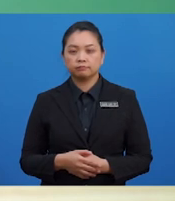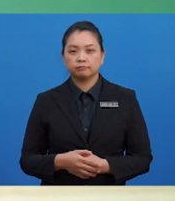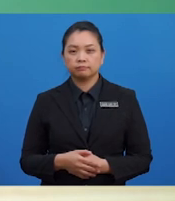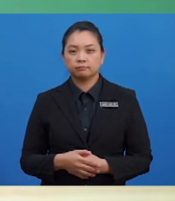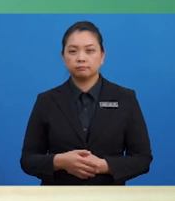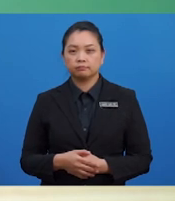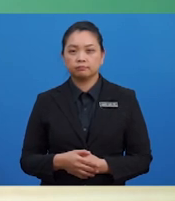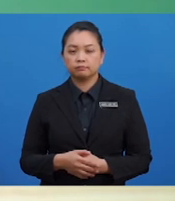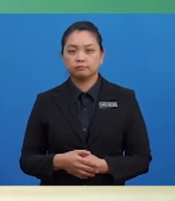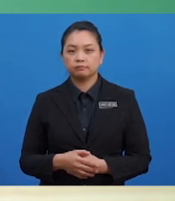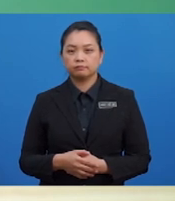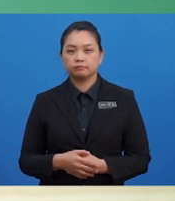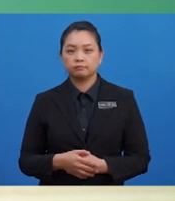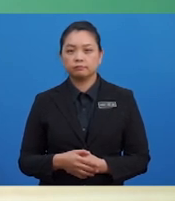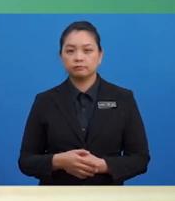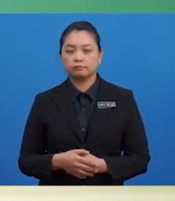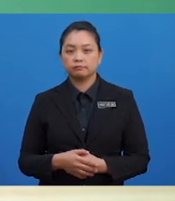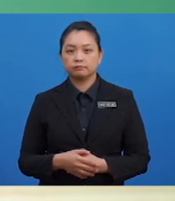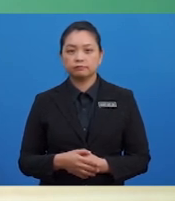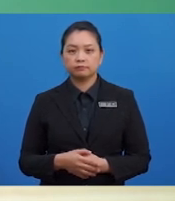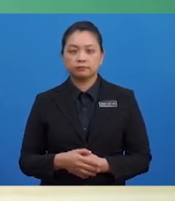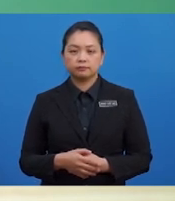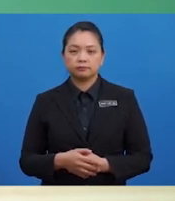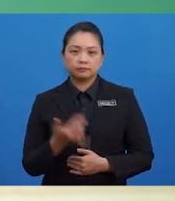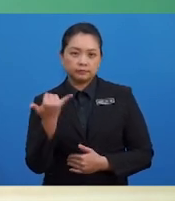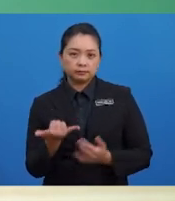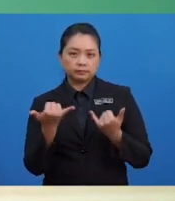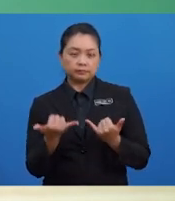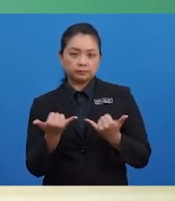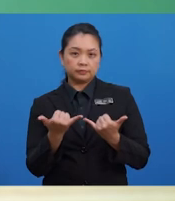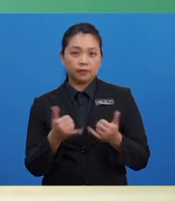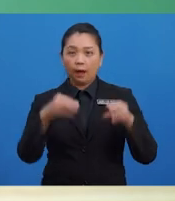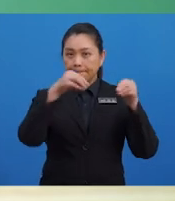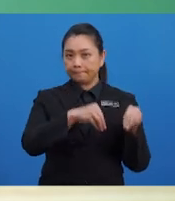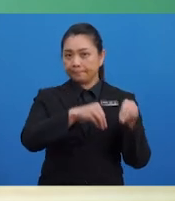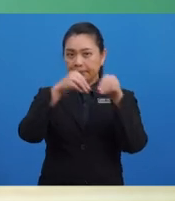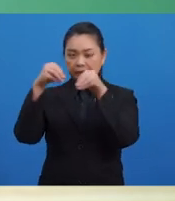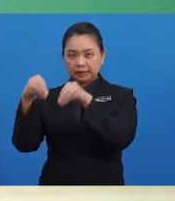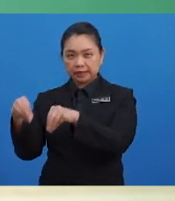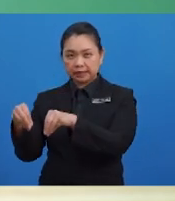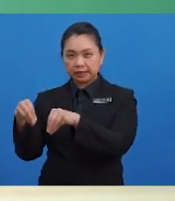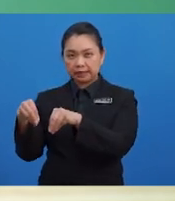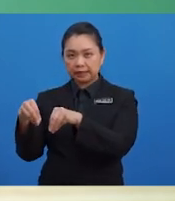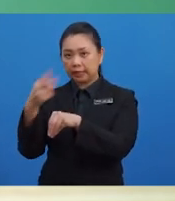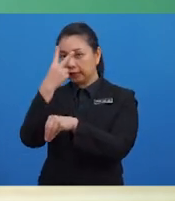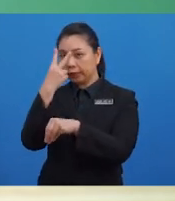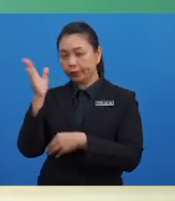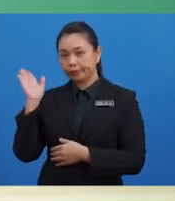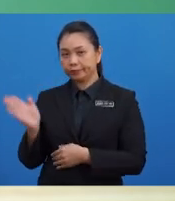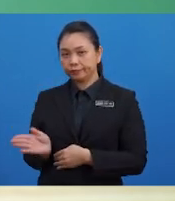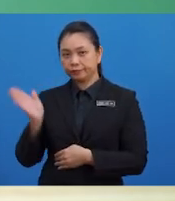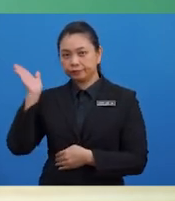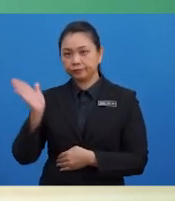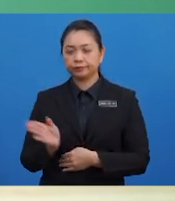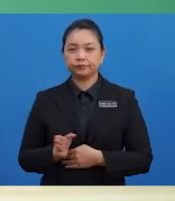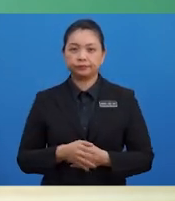Seterusnya, pindahkan baki akhir atau baki HB akaun insurans perabaya